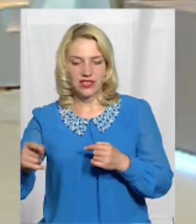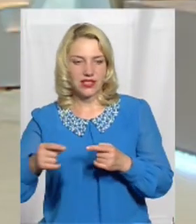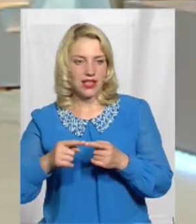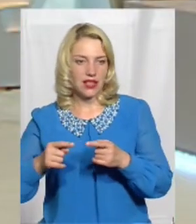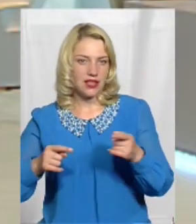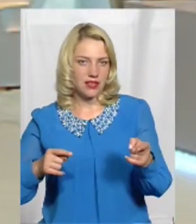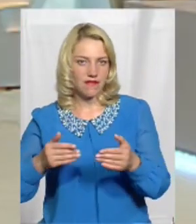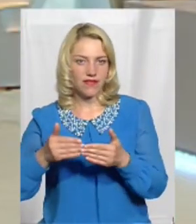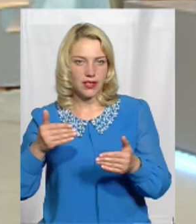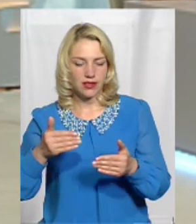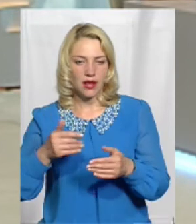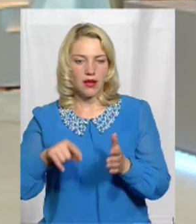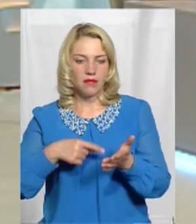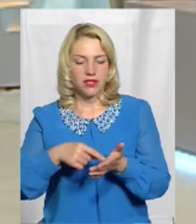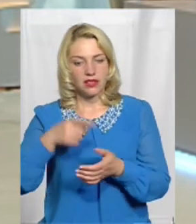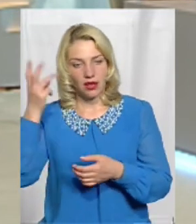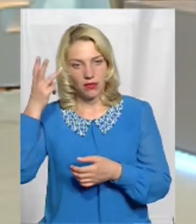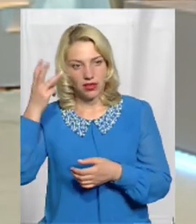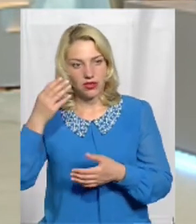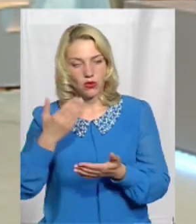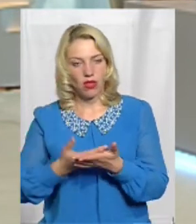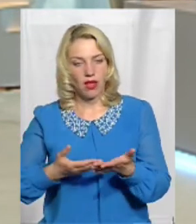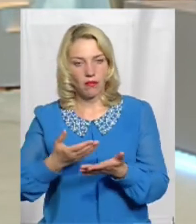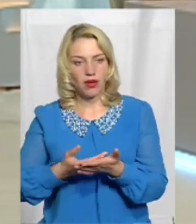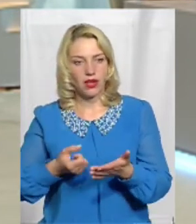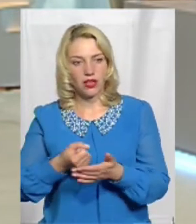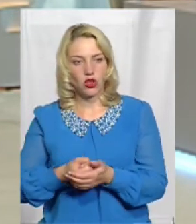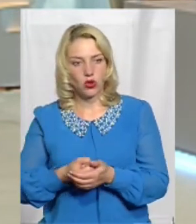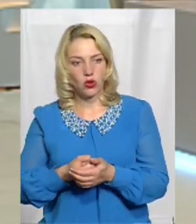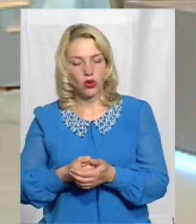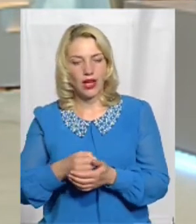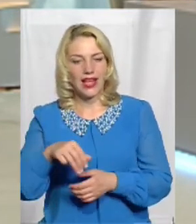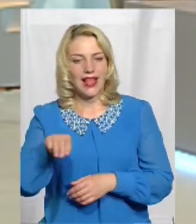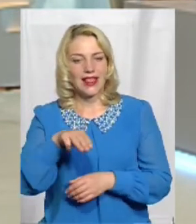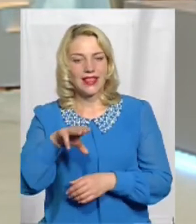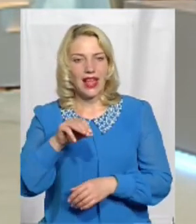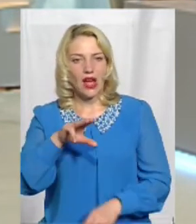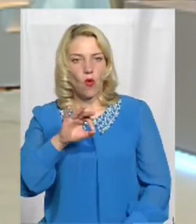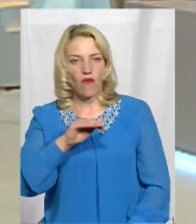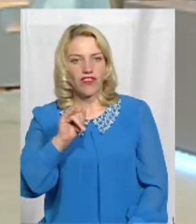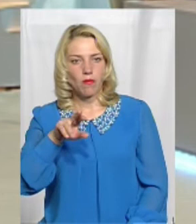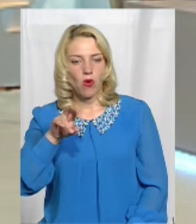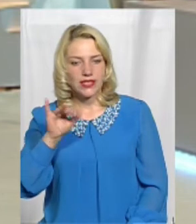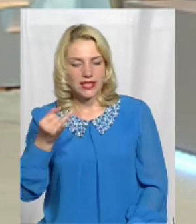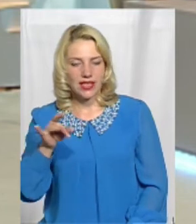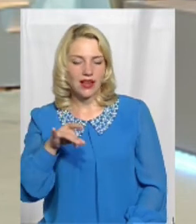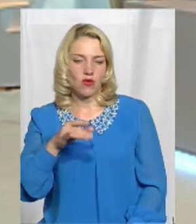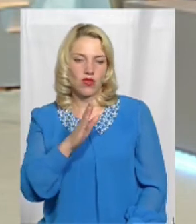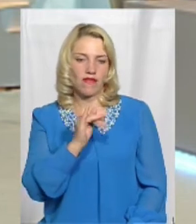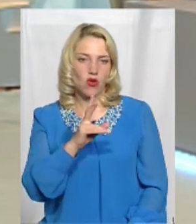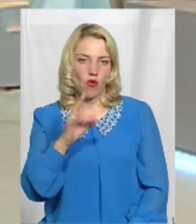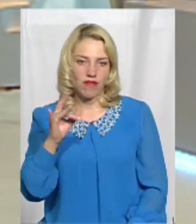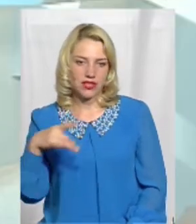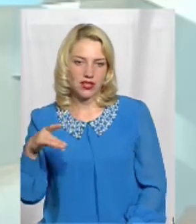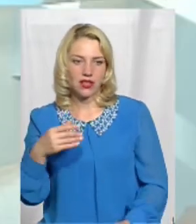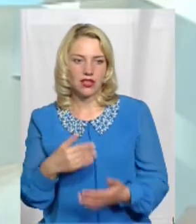міста Хмельницького, наприклад, до крайньої точки Теофіпільського району Чи Віньковецького – це